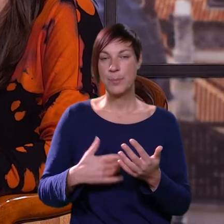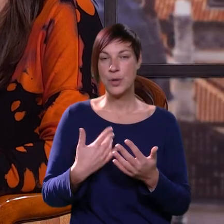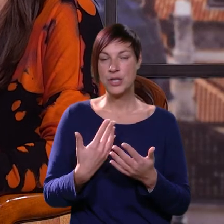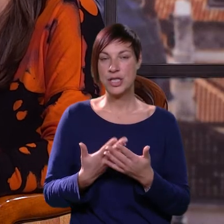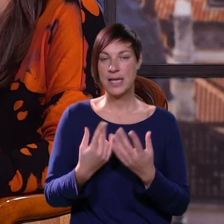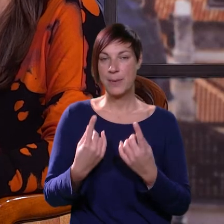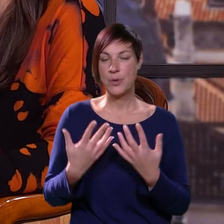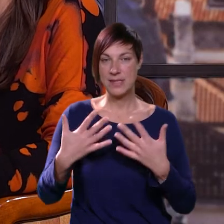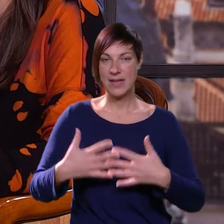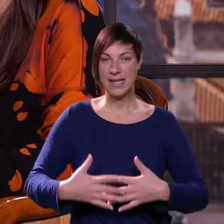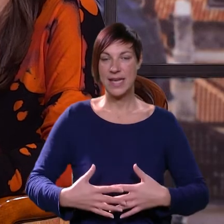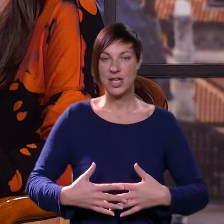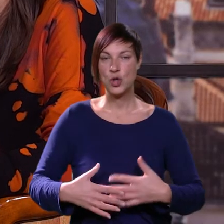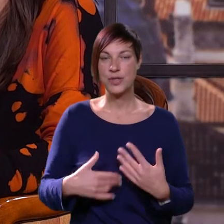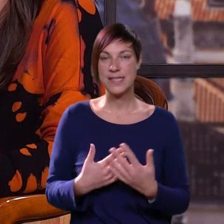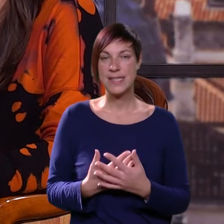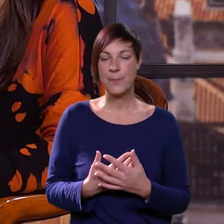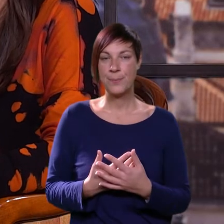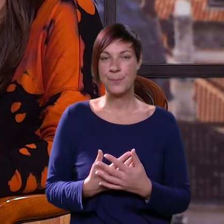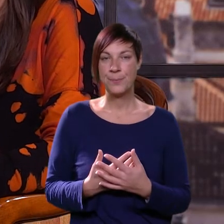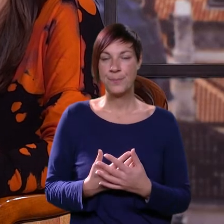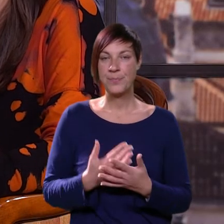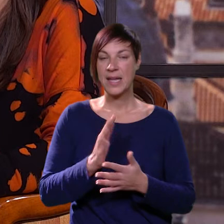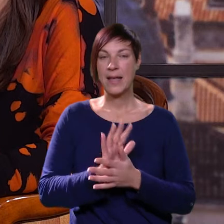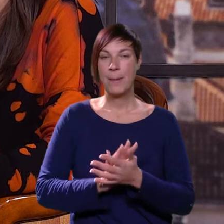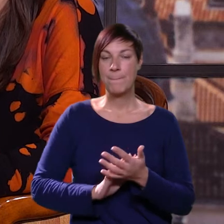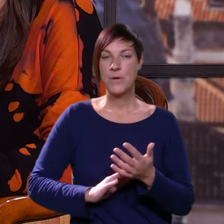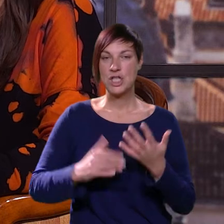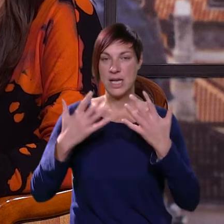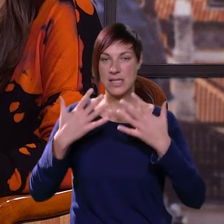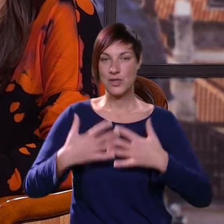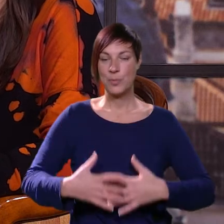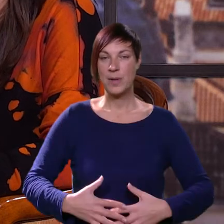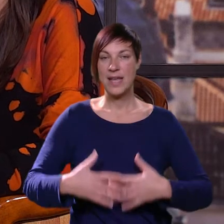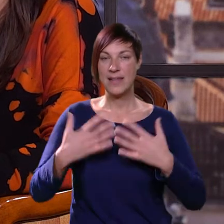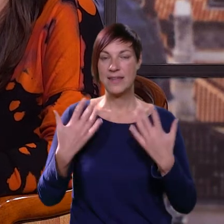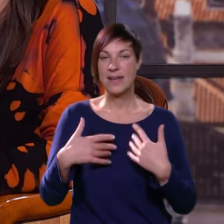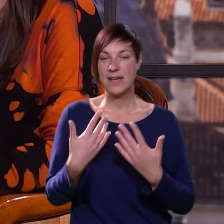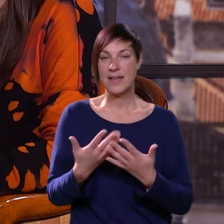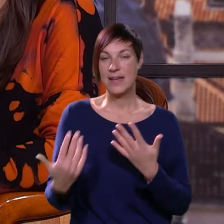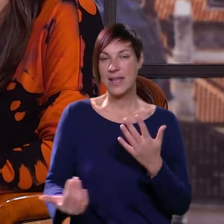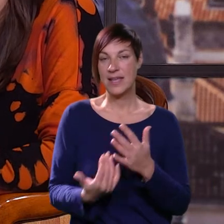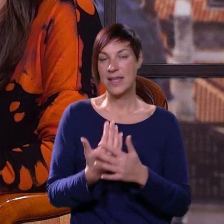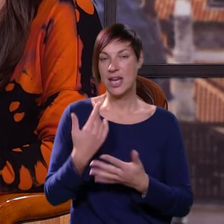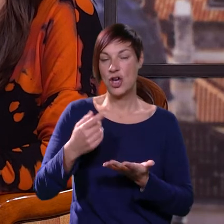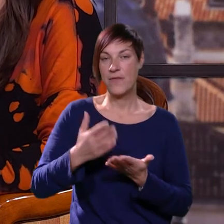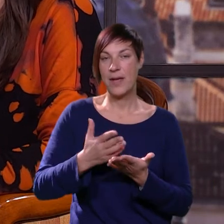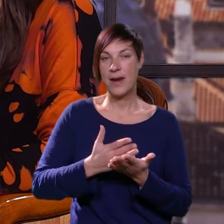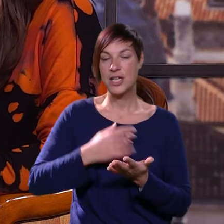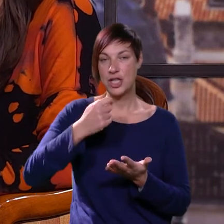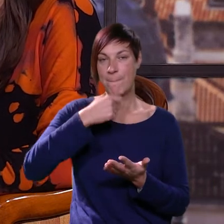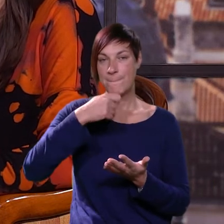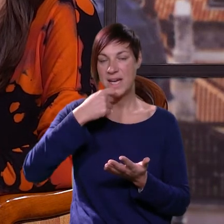vjerovatno, kad vam je postavljena, postavljena zapravo dijagnoza, krenule su i pretrage, vjerovatno neki novi režim